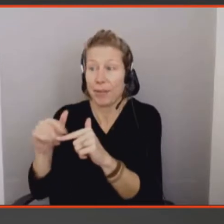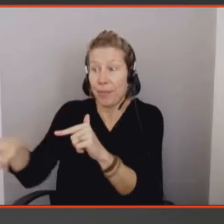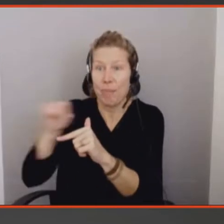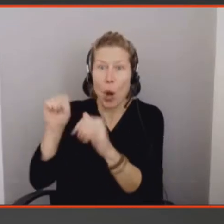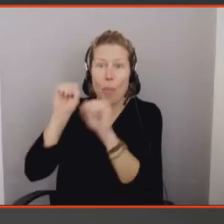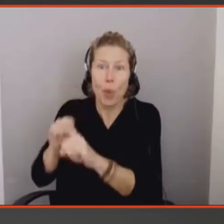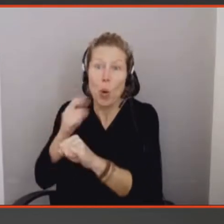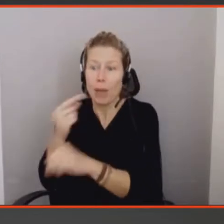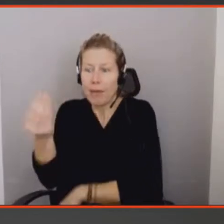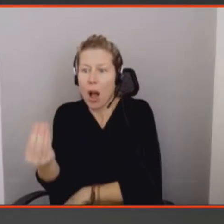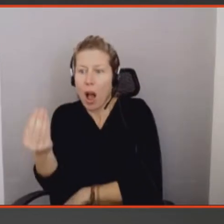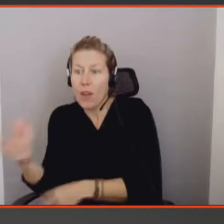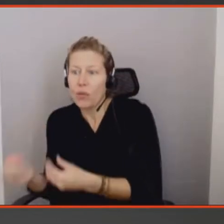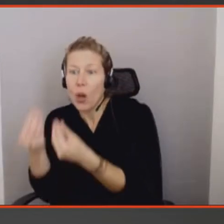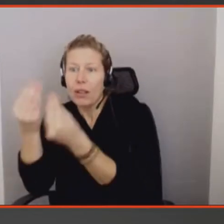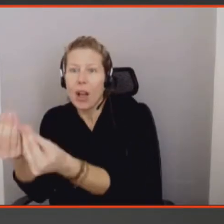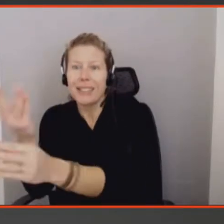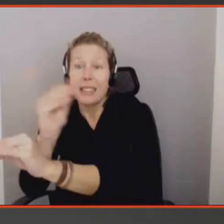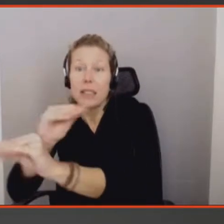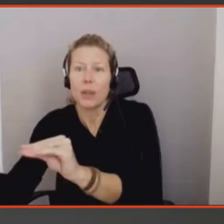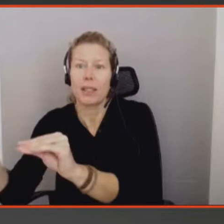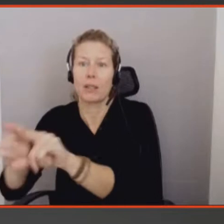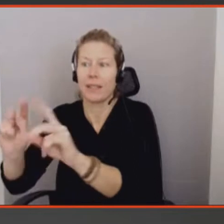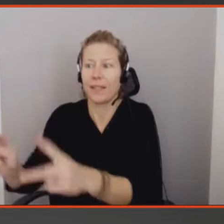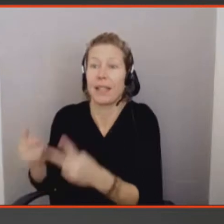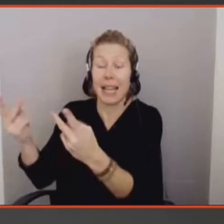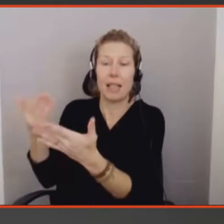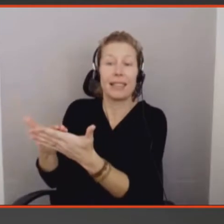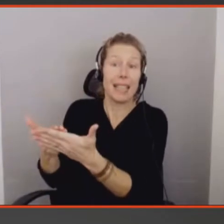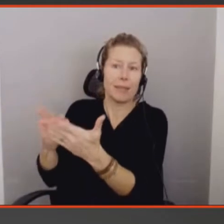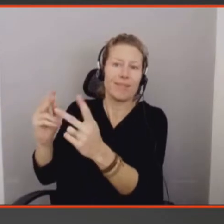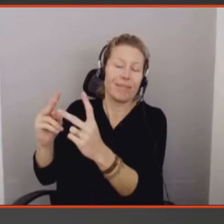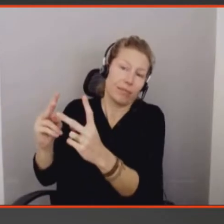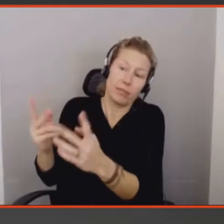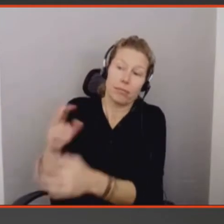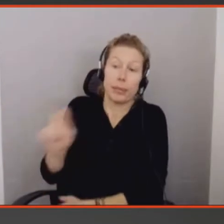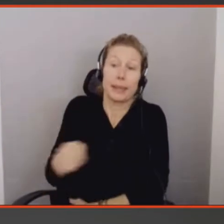valeur au-delà de la fonction, c'est-à-dire au-delà juste du côté très pragmatique. Oui, c'est une lampe, ça fait de la lumière.